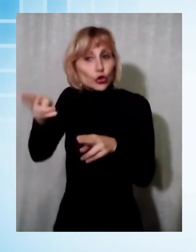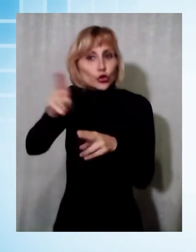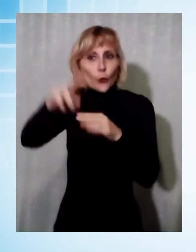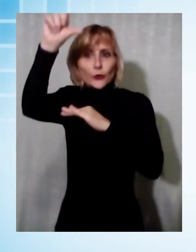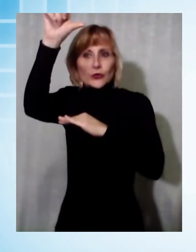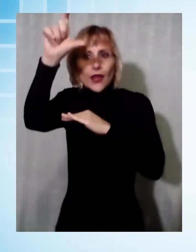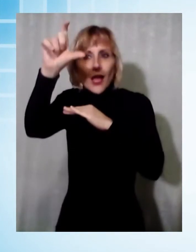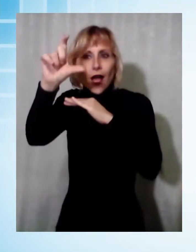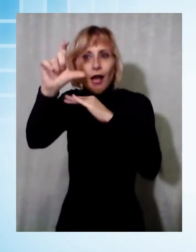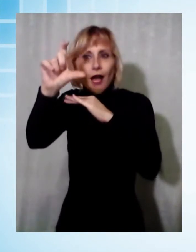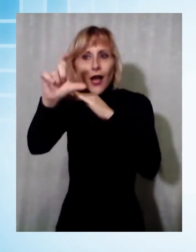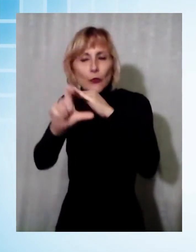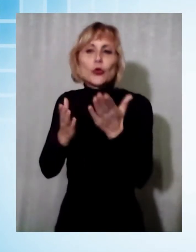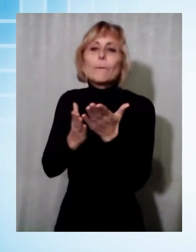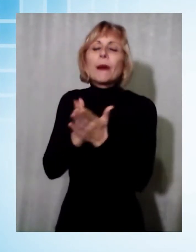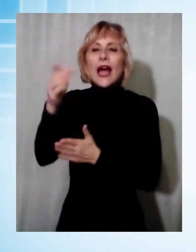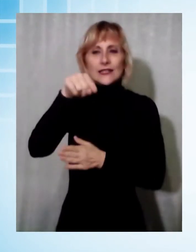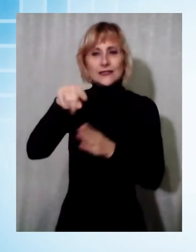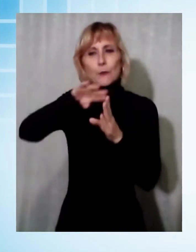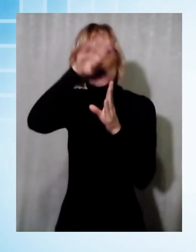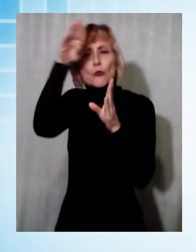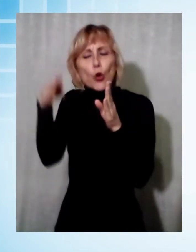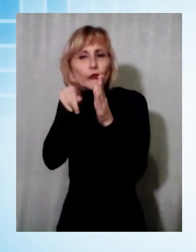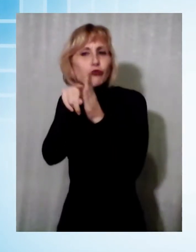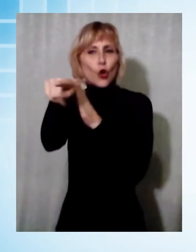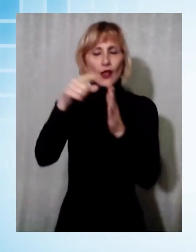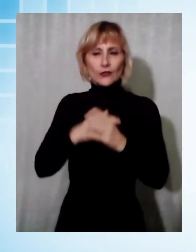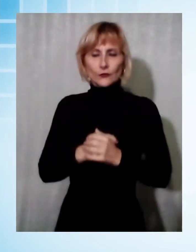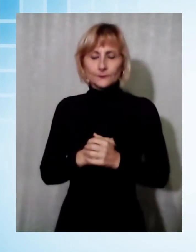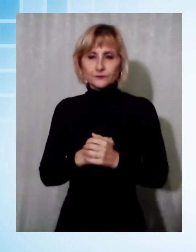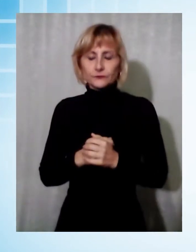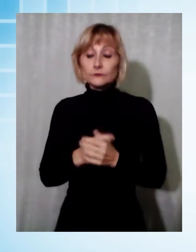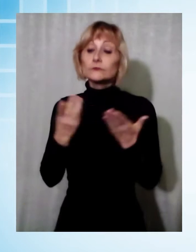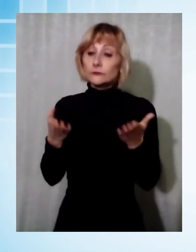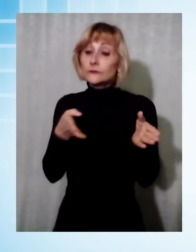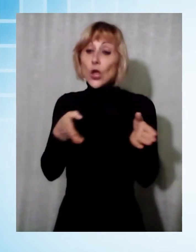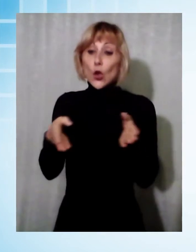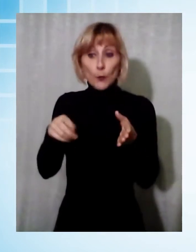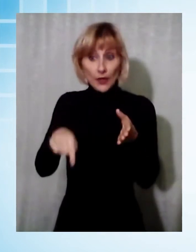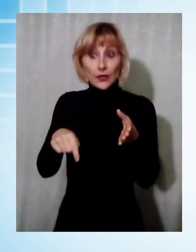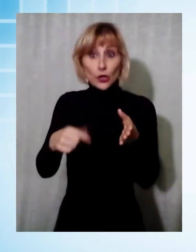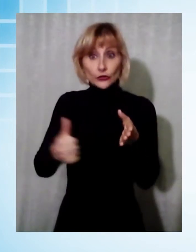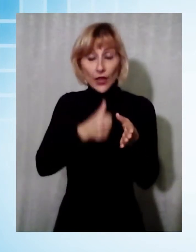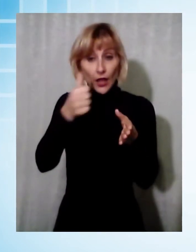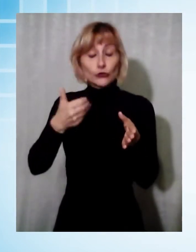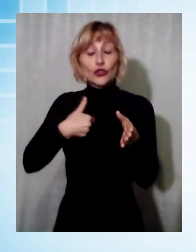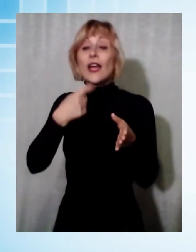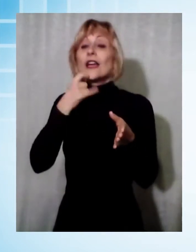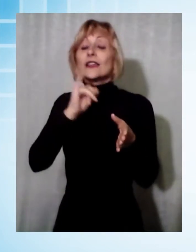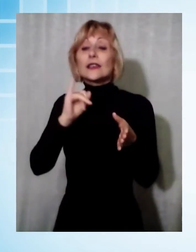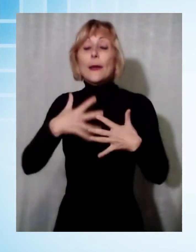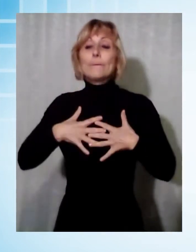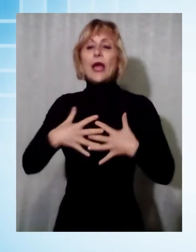il Monte Forato. C'è un periodo piuttosto ampio dell'anno in cui gli appassionati della natura e delle apuane in particolare possono farsi